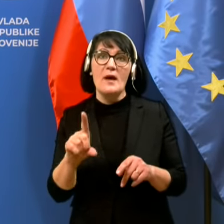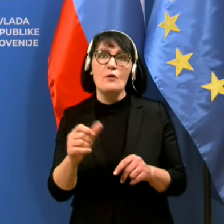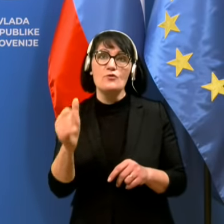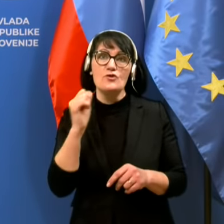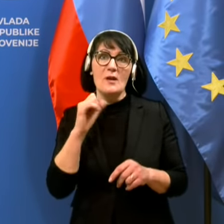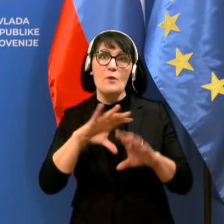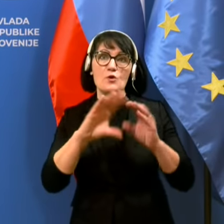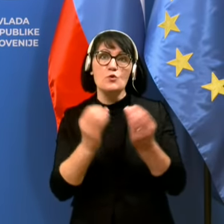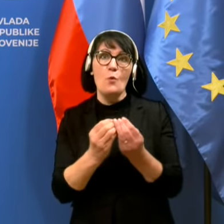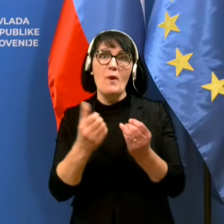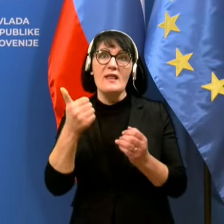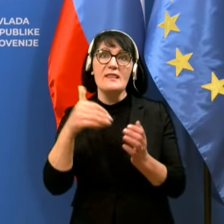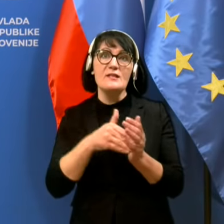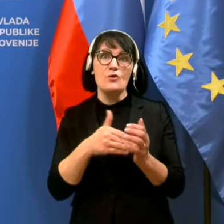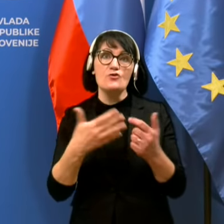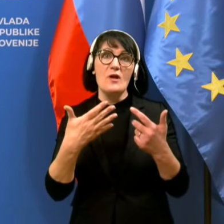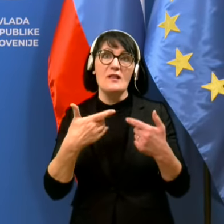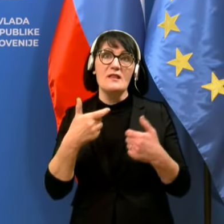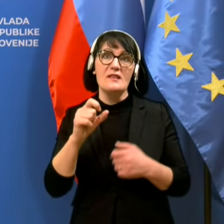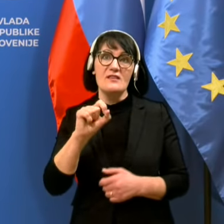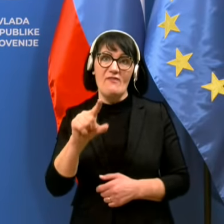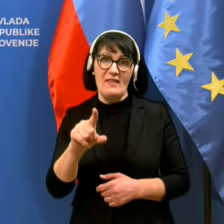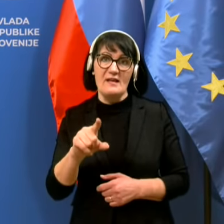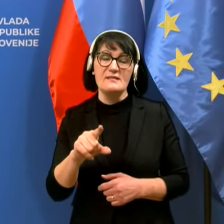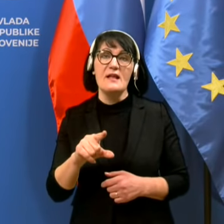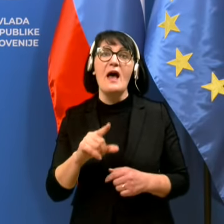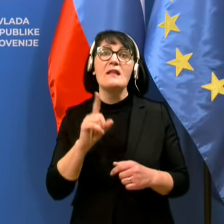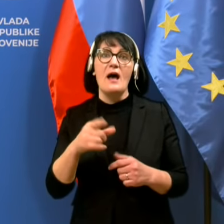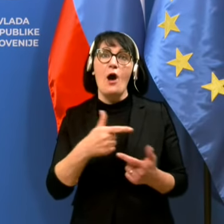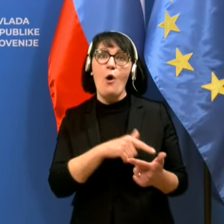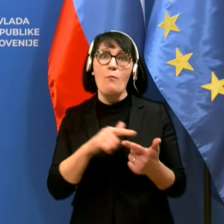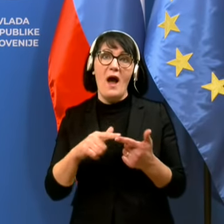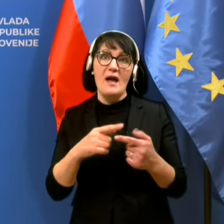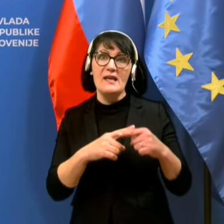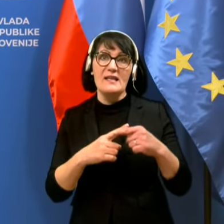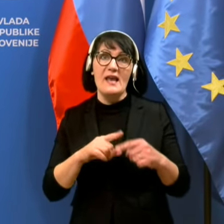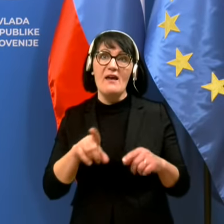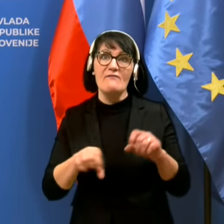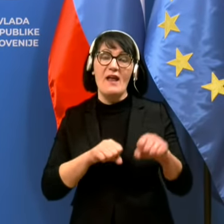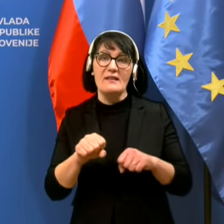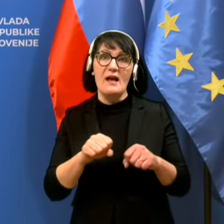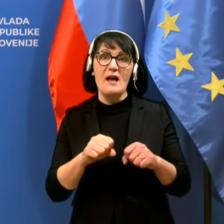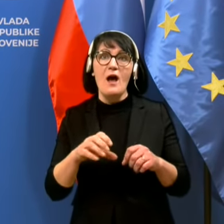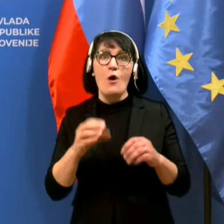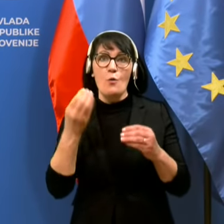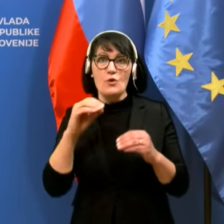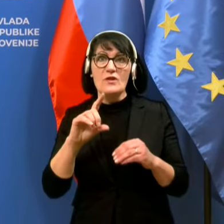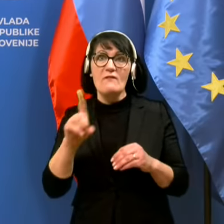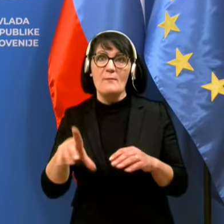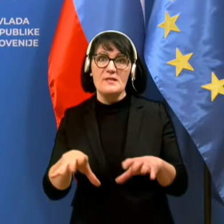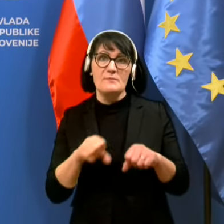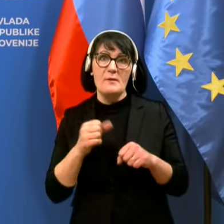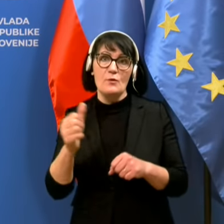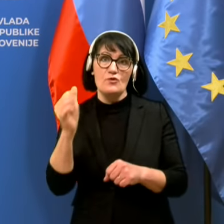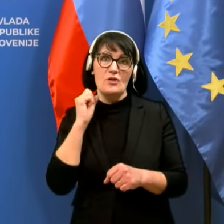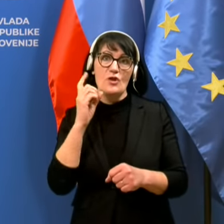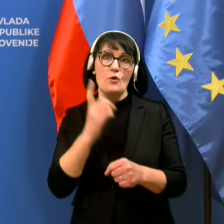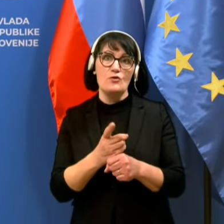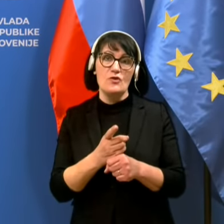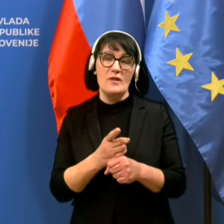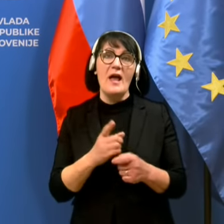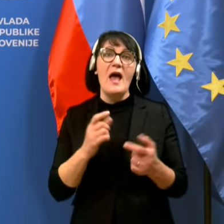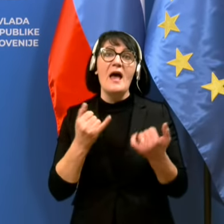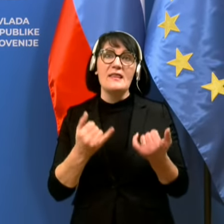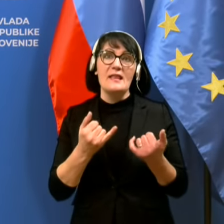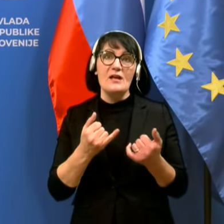znašalo 1012. Ta dva kriterija je vlada upoštevala pri sprejemanju včerajšnjih odločitev. Kar se